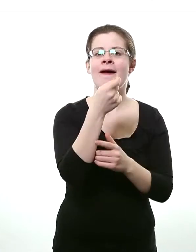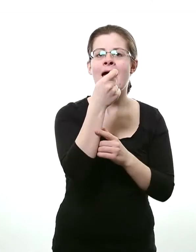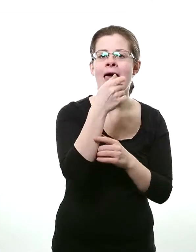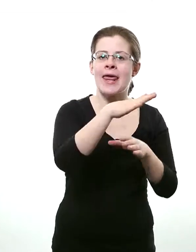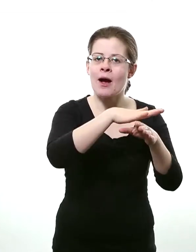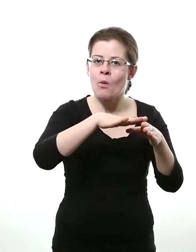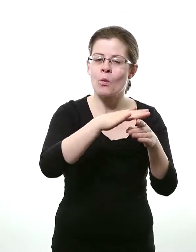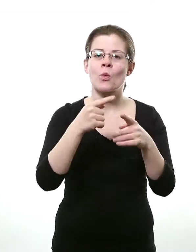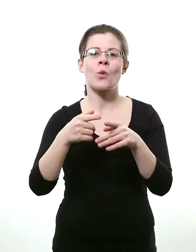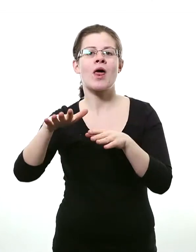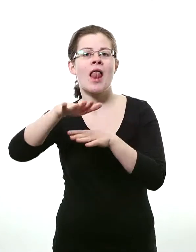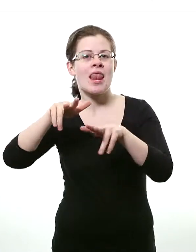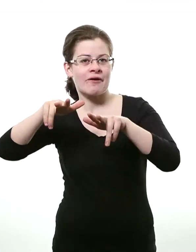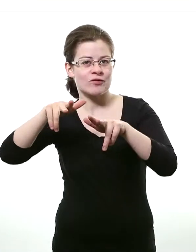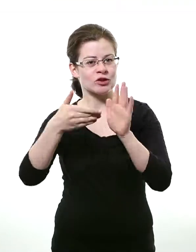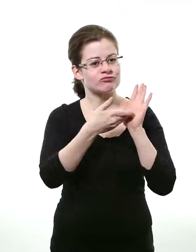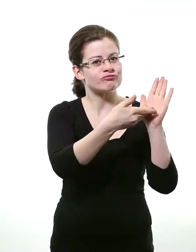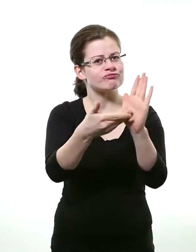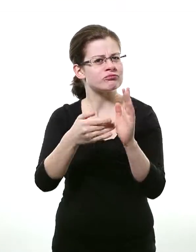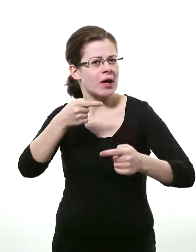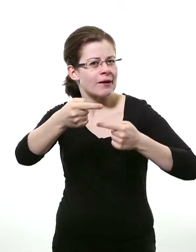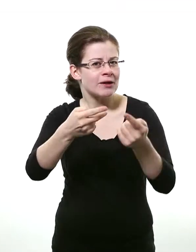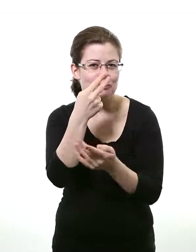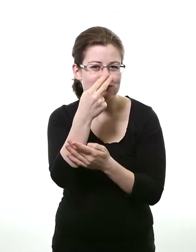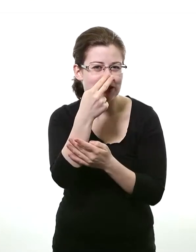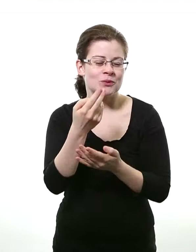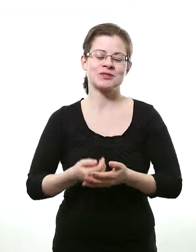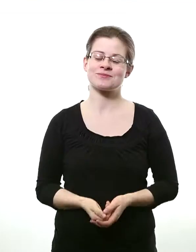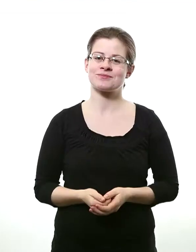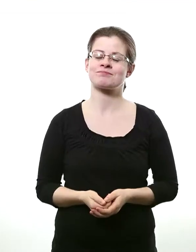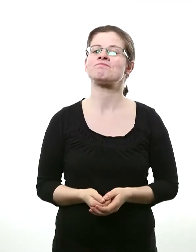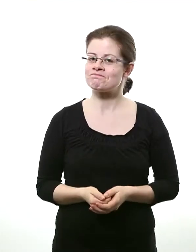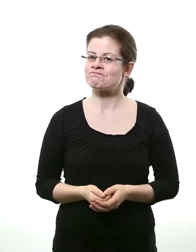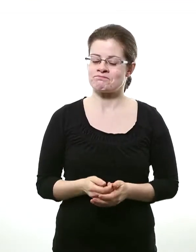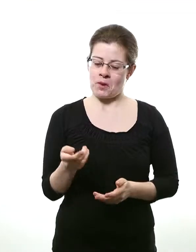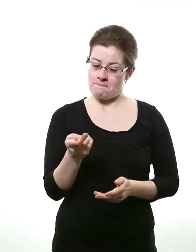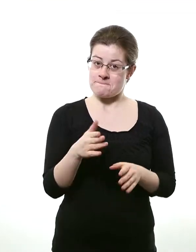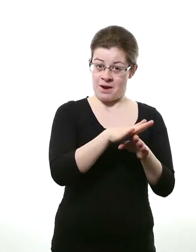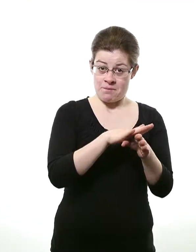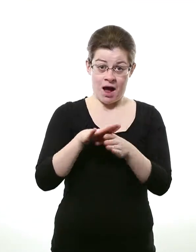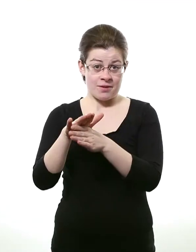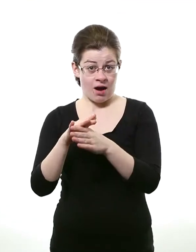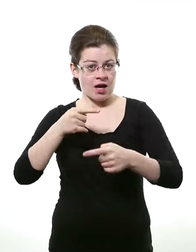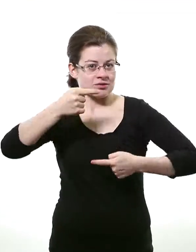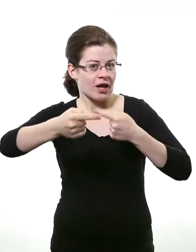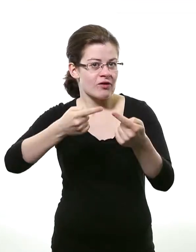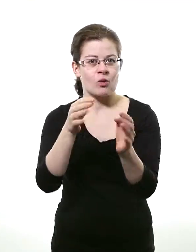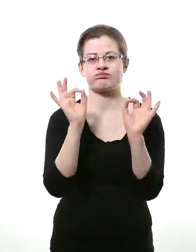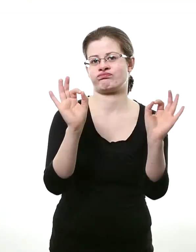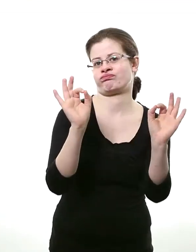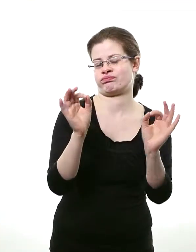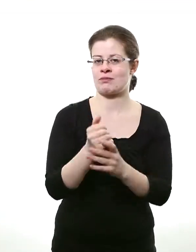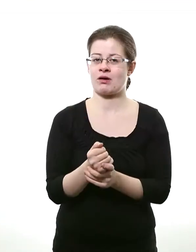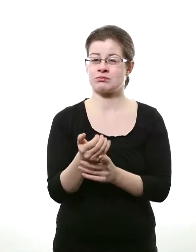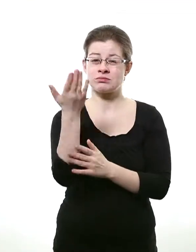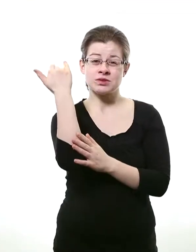Wie haben sich die Branchen entwickelt? Beide Branchen haben sich hervorragend entwickelt. Wenn ich mich daran erinnere, dass wir vor 25 Jahren das erste Mal